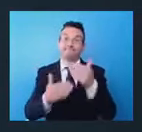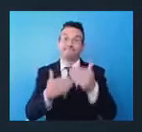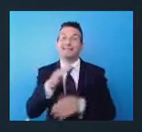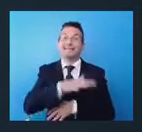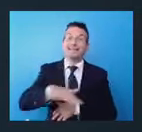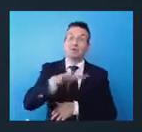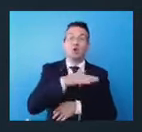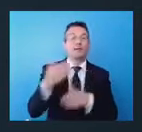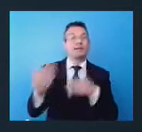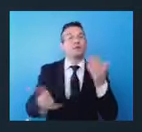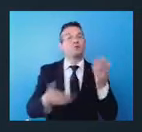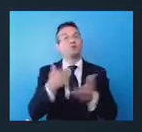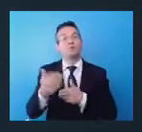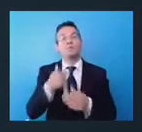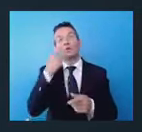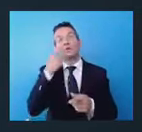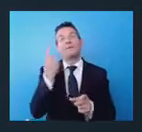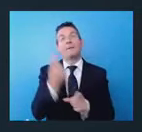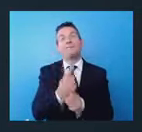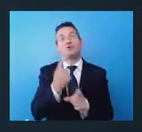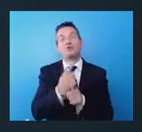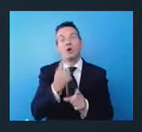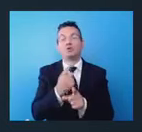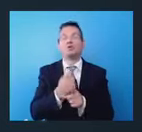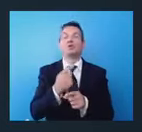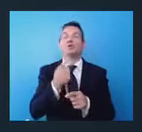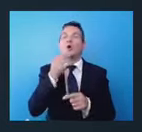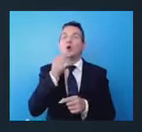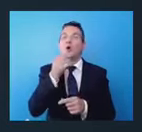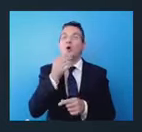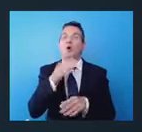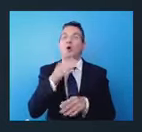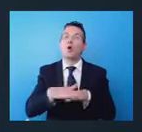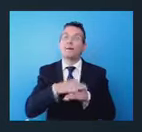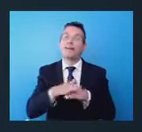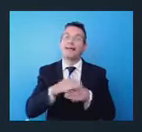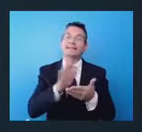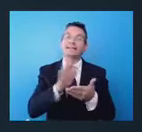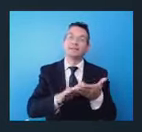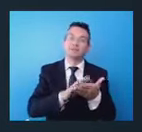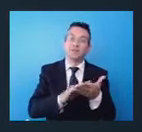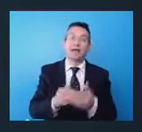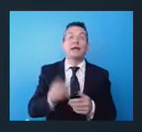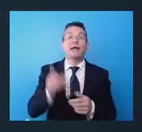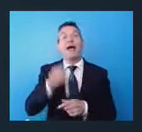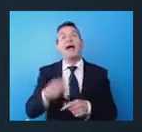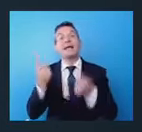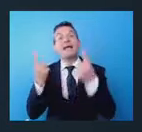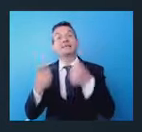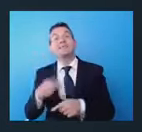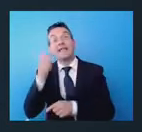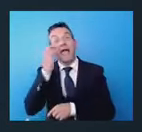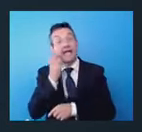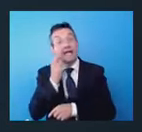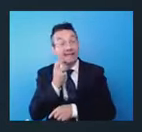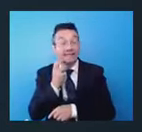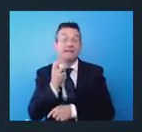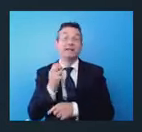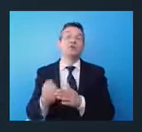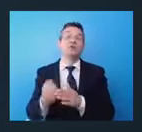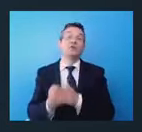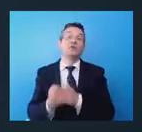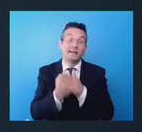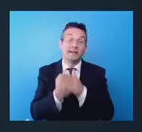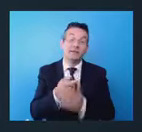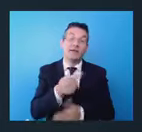subito a rispondere al fabbisogno di nuove competenze digitali. Dall'altro vi la sfida green, lo sviluppo sostenibile che sta caratterizzando anche